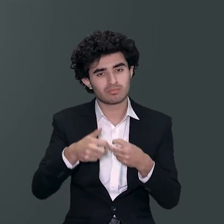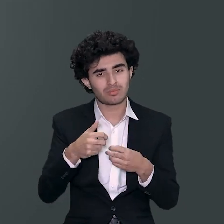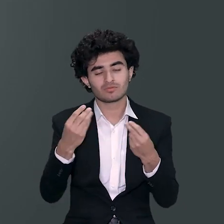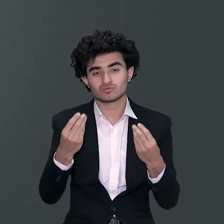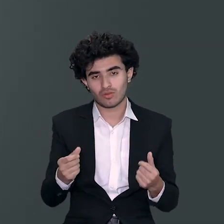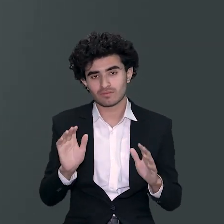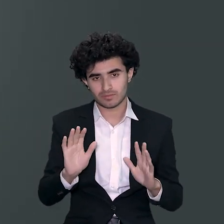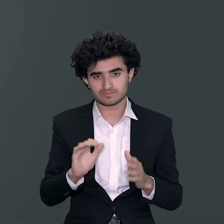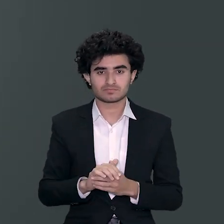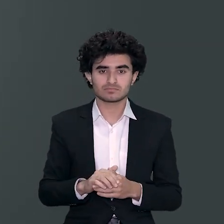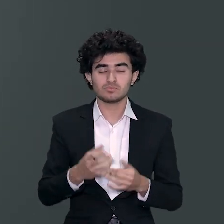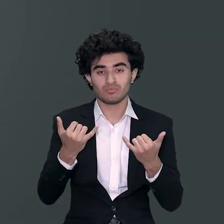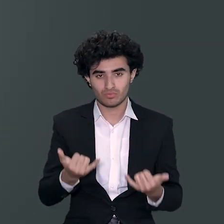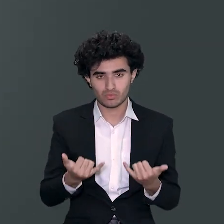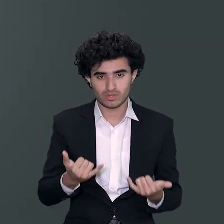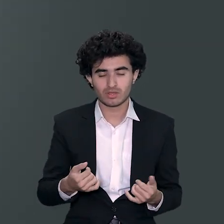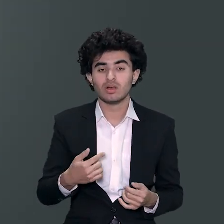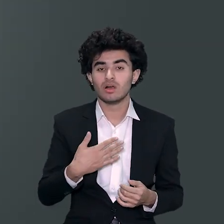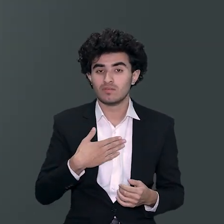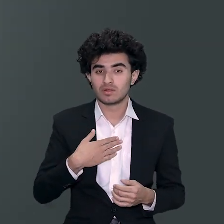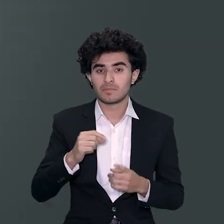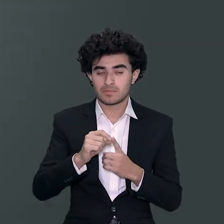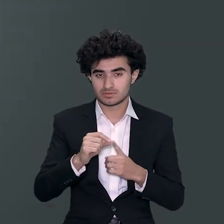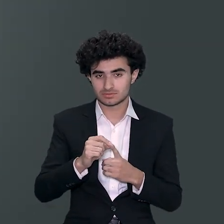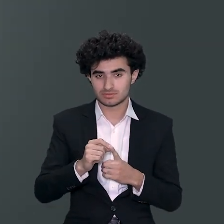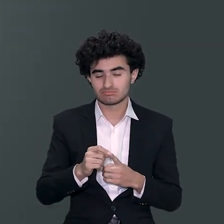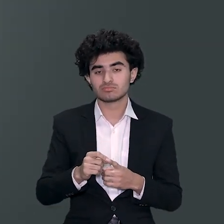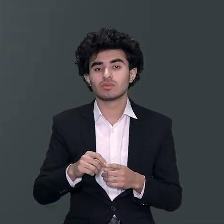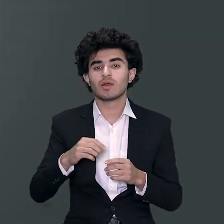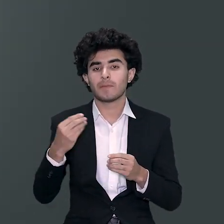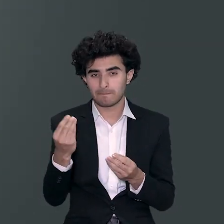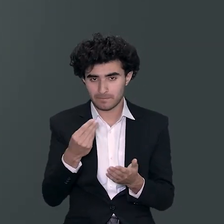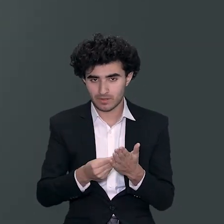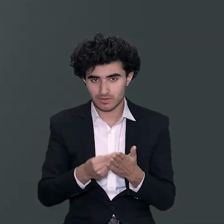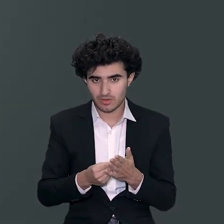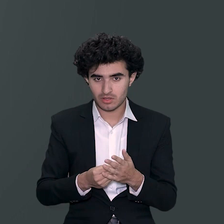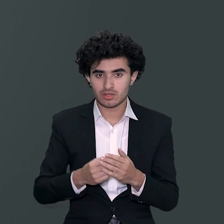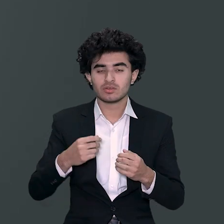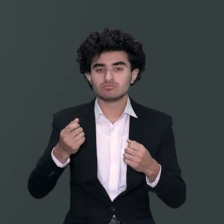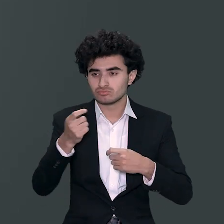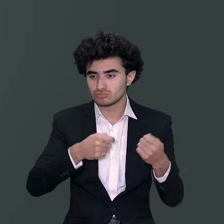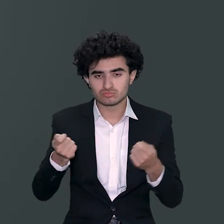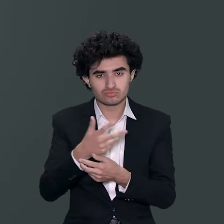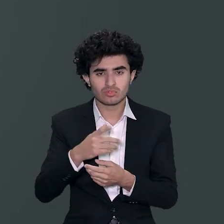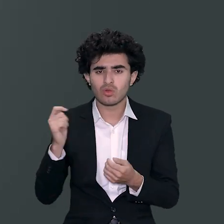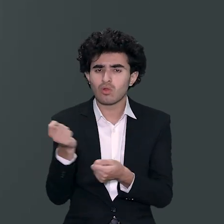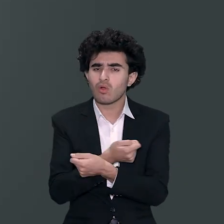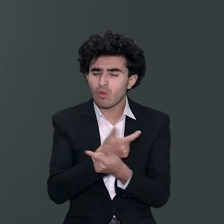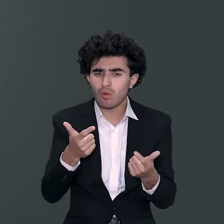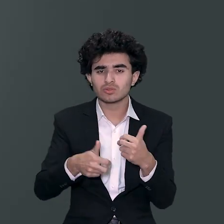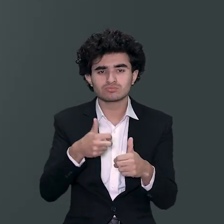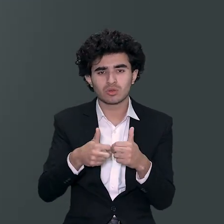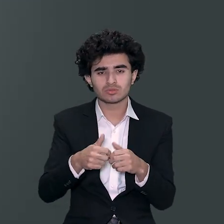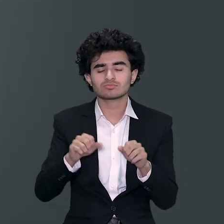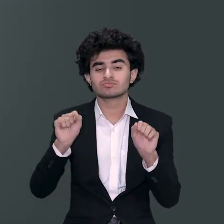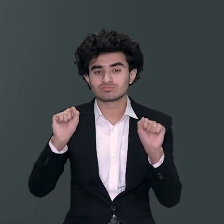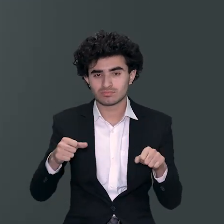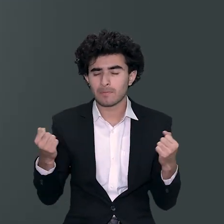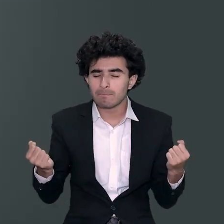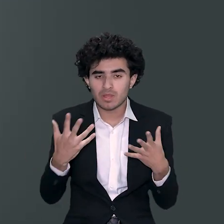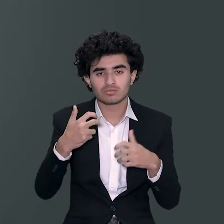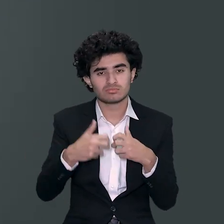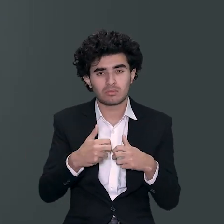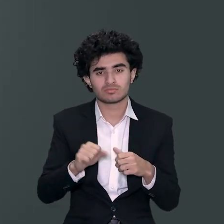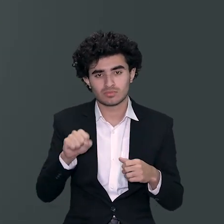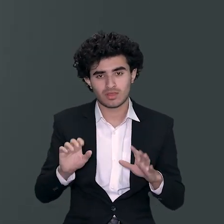تقریبا ہر مسئلے کا حل ہے آج ہمارا ملک سماجی بھی معاشی بھی اور تقریبا ہر قسم کے